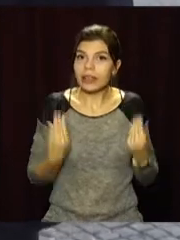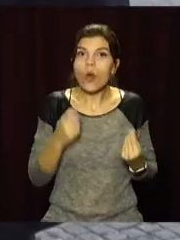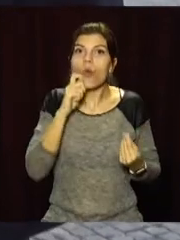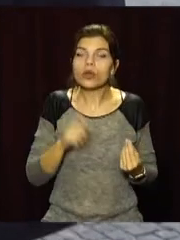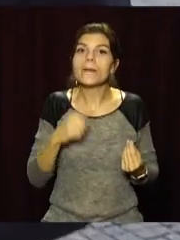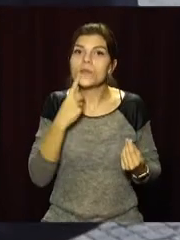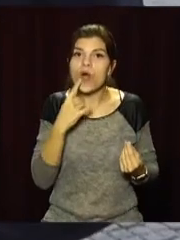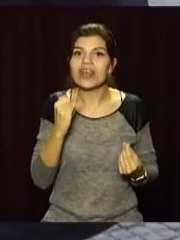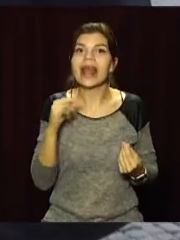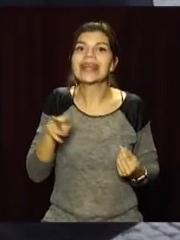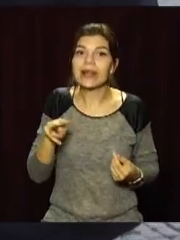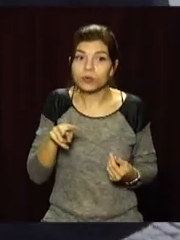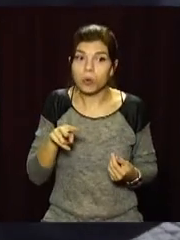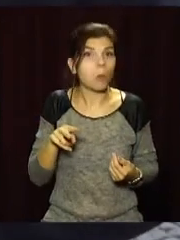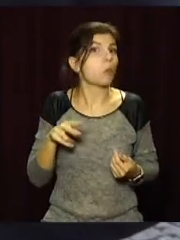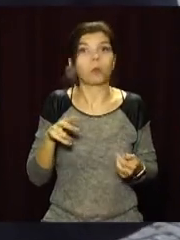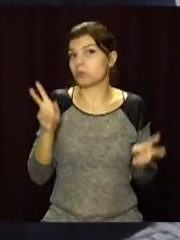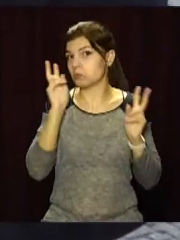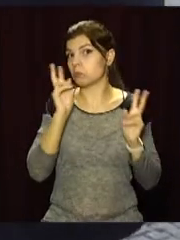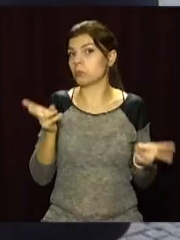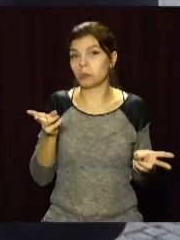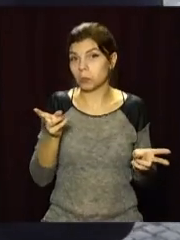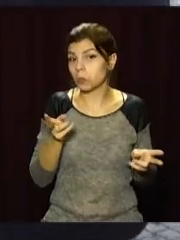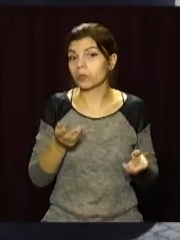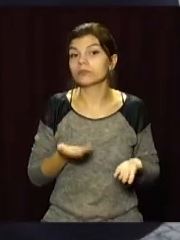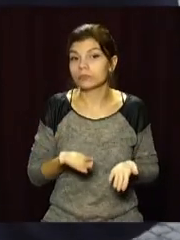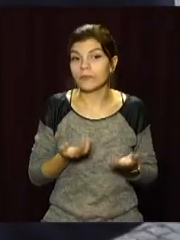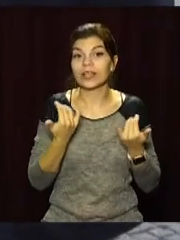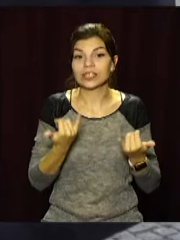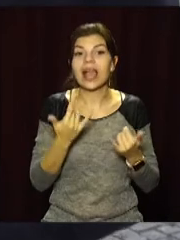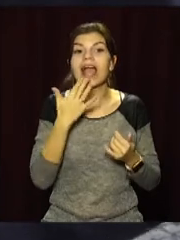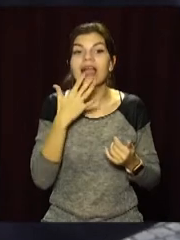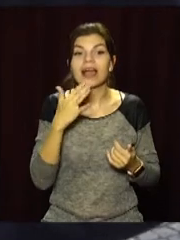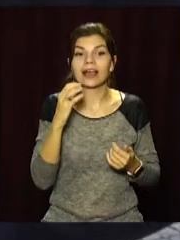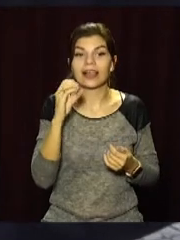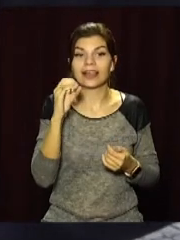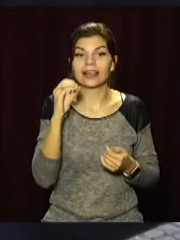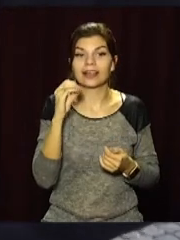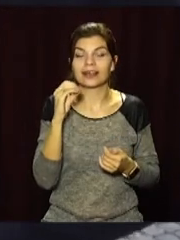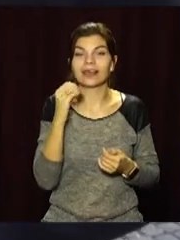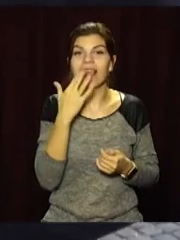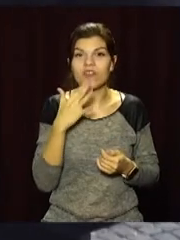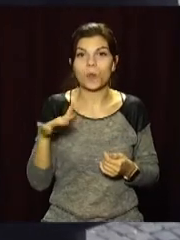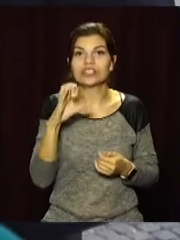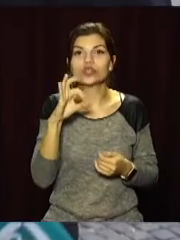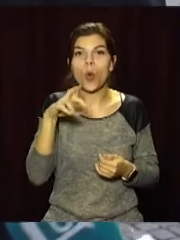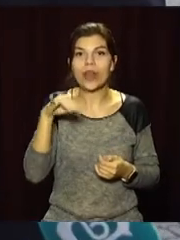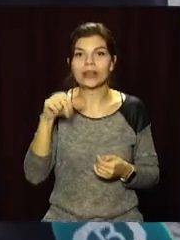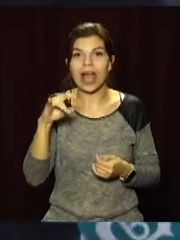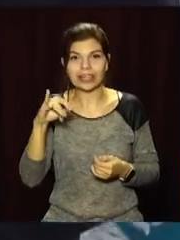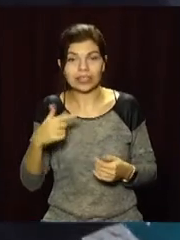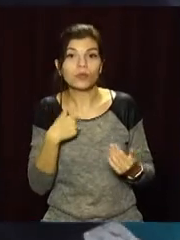мови і літератури. Ого, не знала. І зараз Європейська солідарність проводить акцію, це флешмоб. Ми